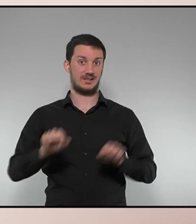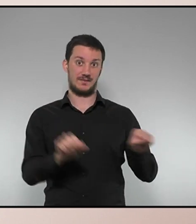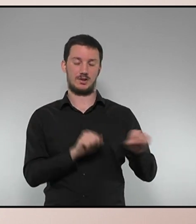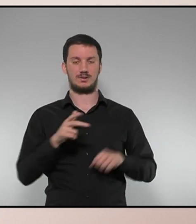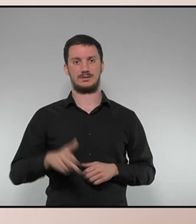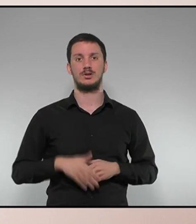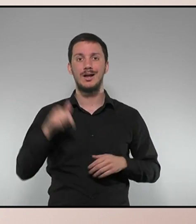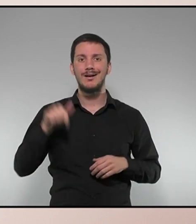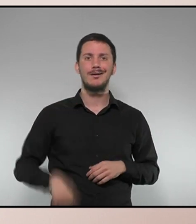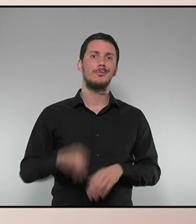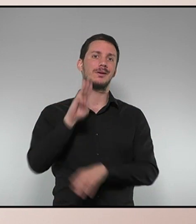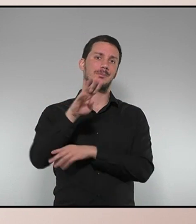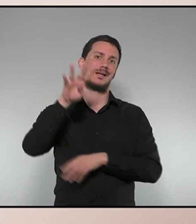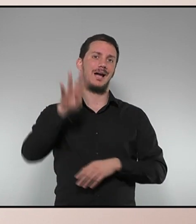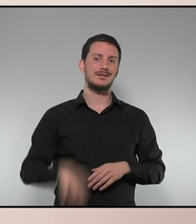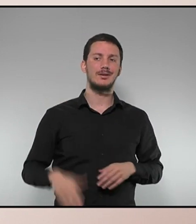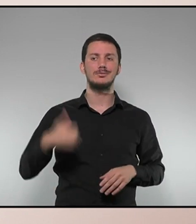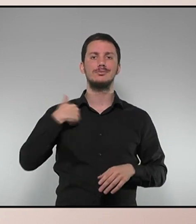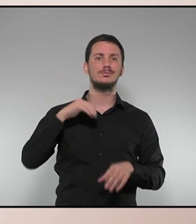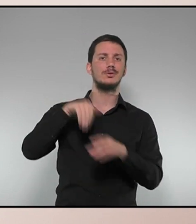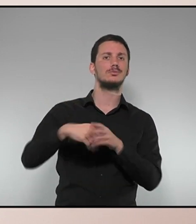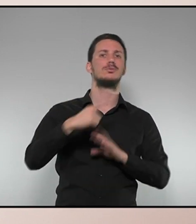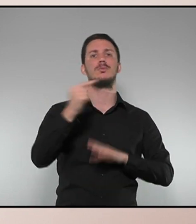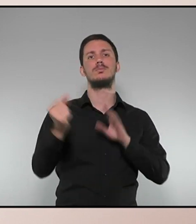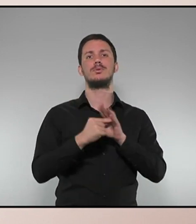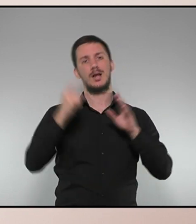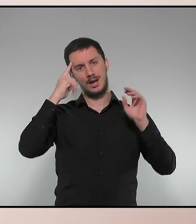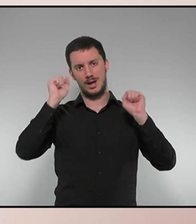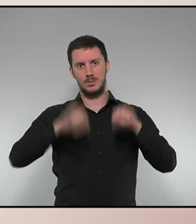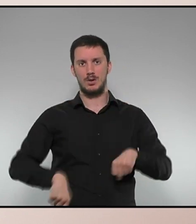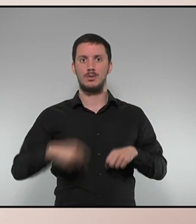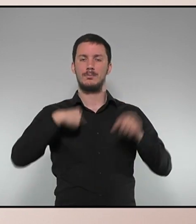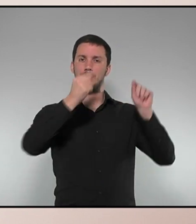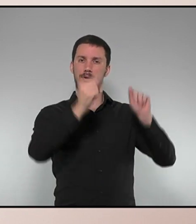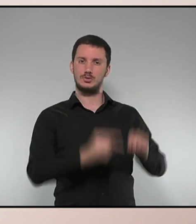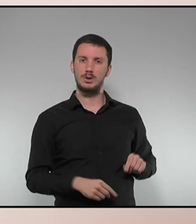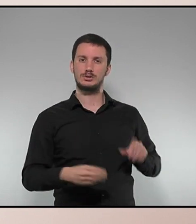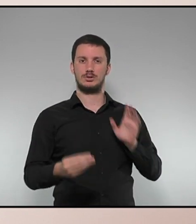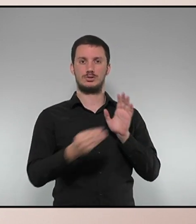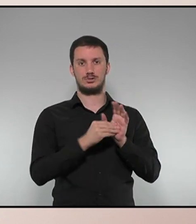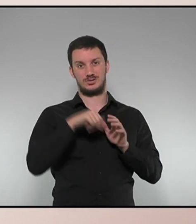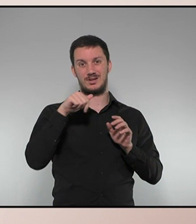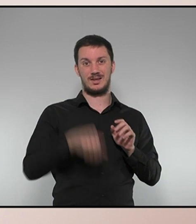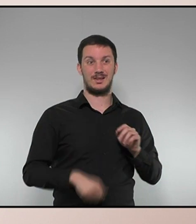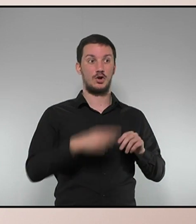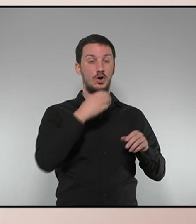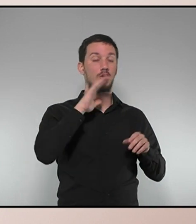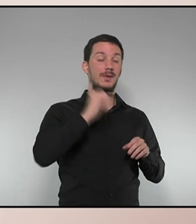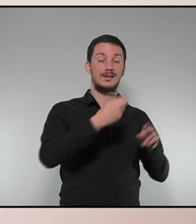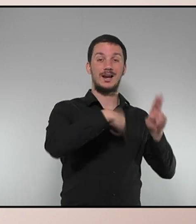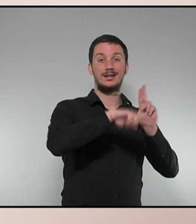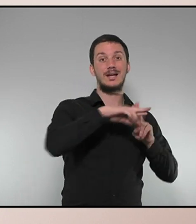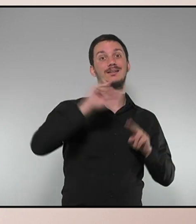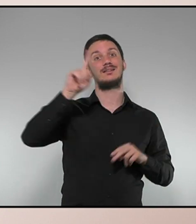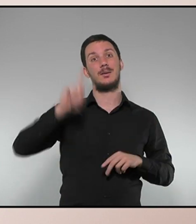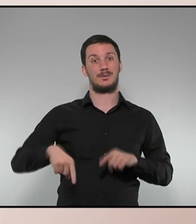aquesta tarda el Parlament de Catalunya votarà un punt de l'acord de pressupostos del govern de la Generalitat i en Comú Podem. En concret, el que fa referència